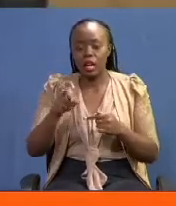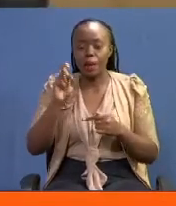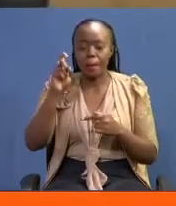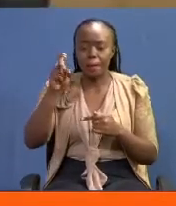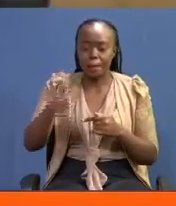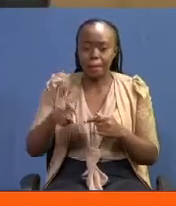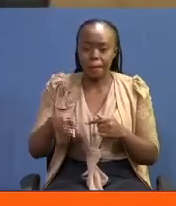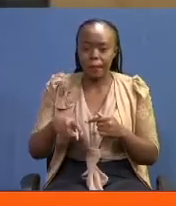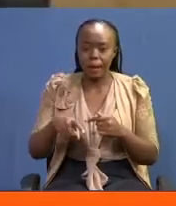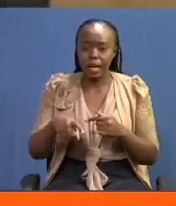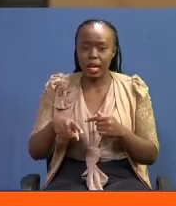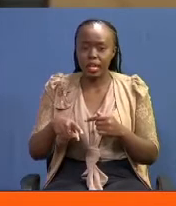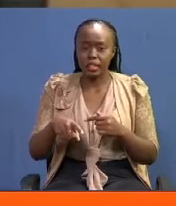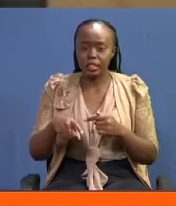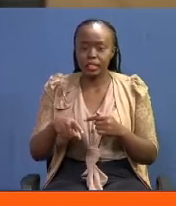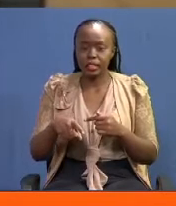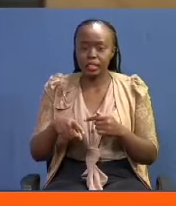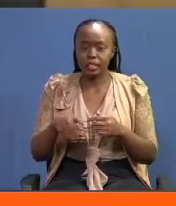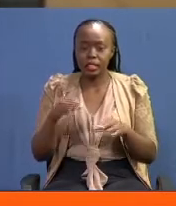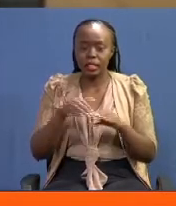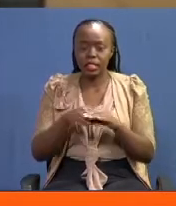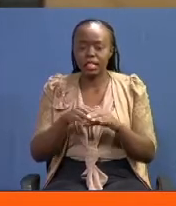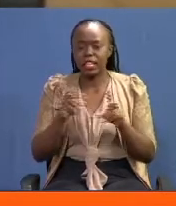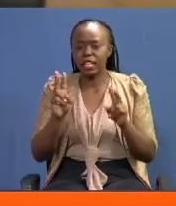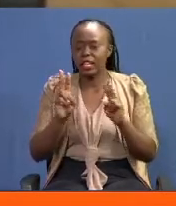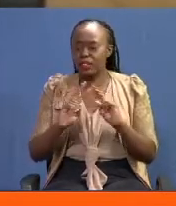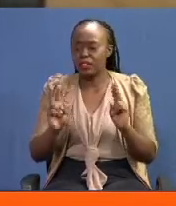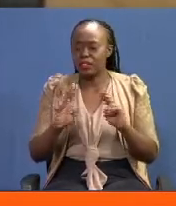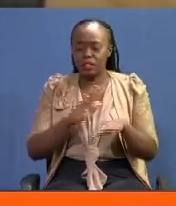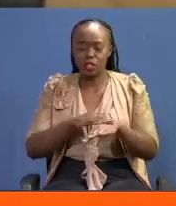in a very sober manner.